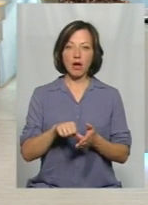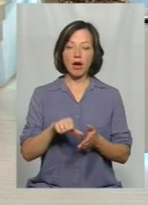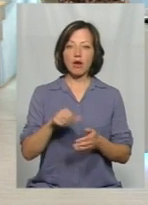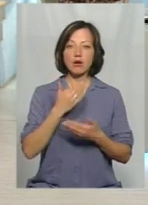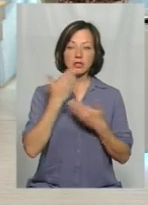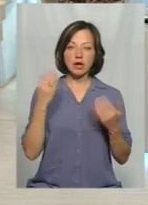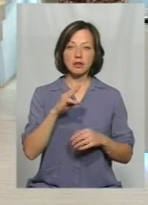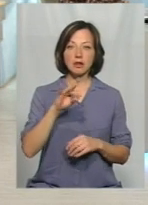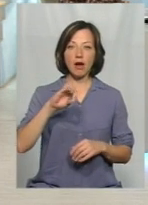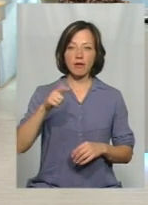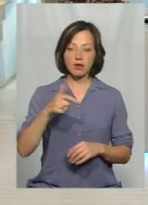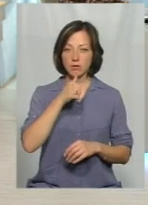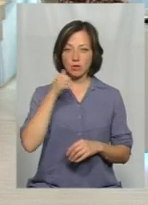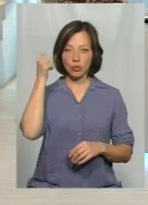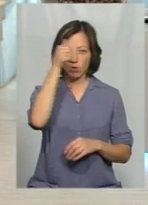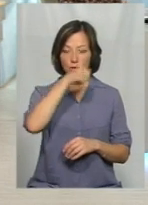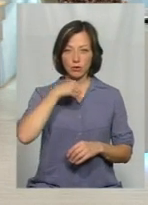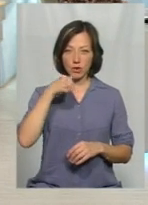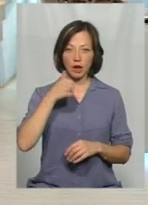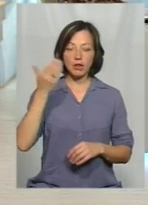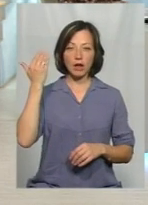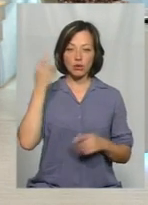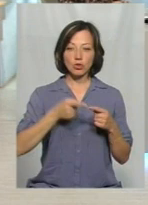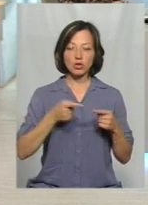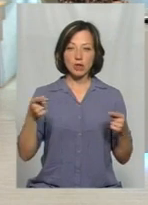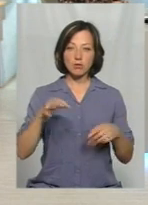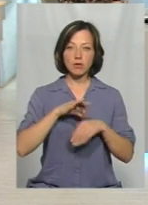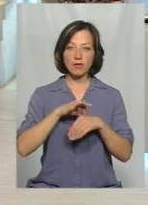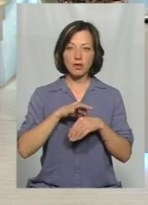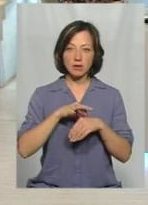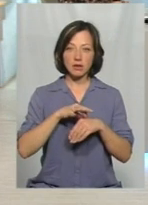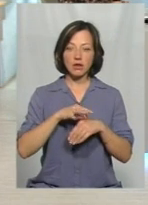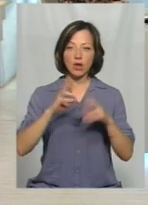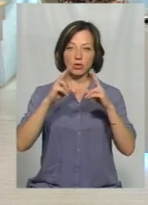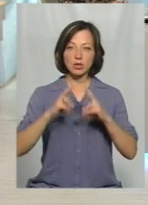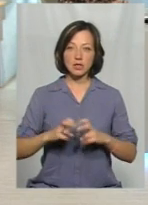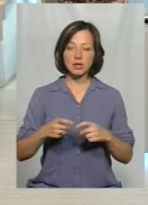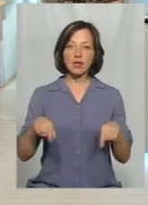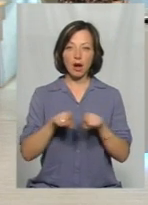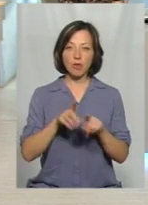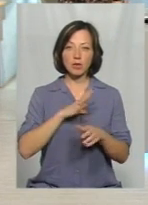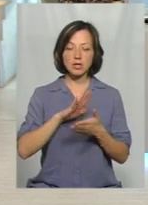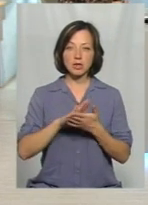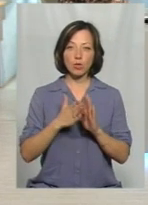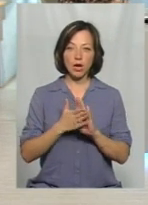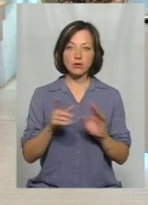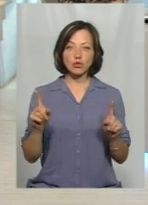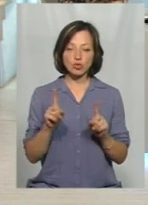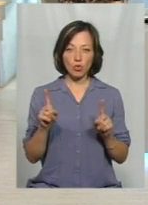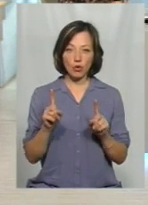у травні минулого року. На той час, при проведенні інструментально-лаборативних досліджень саме така була ситуація, що